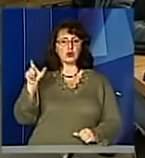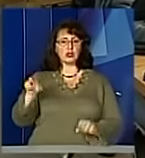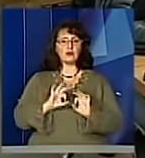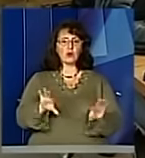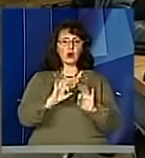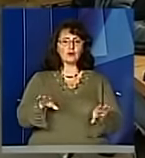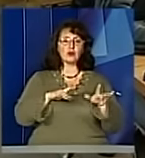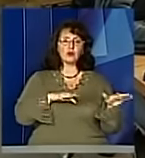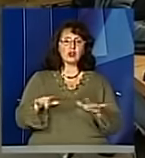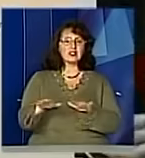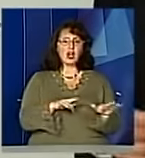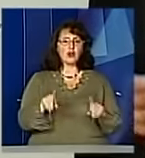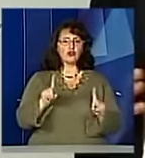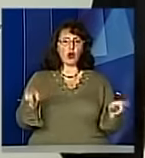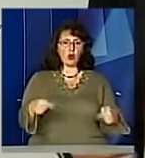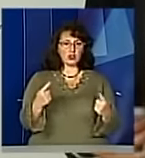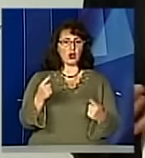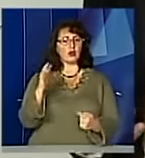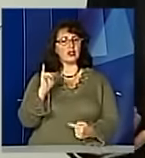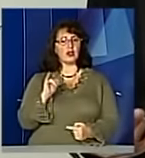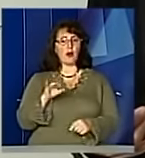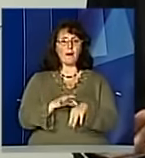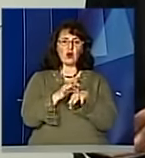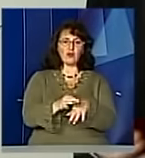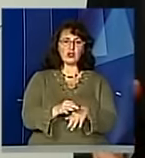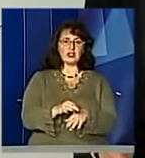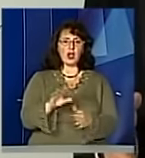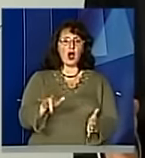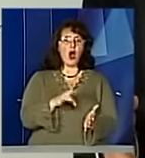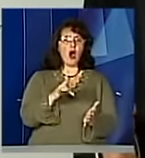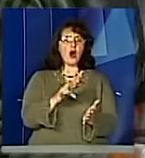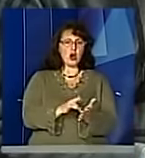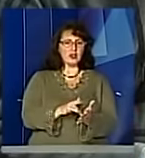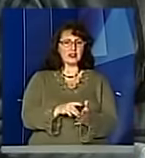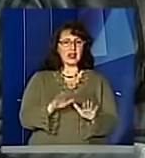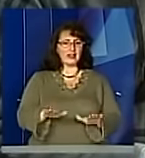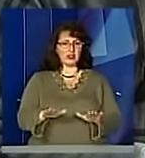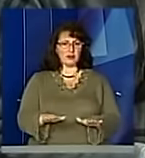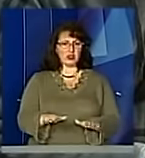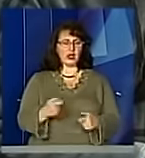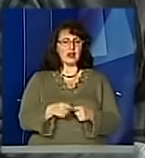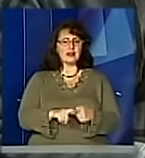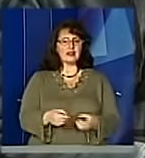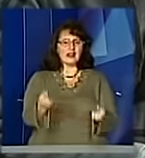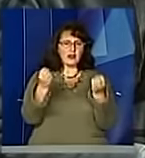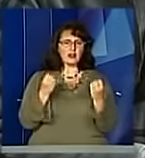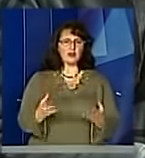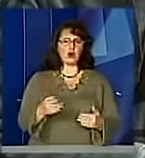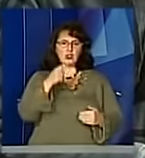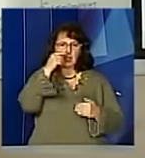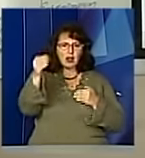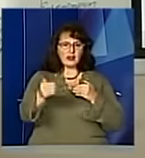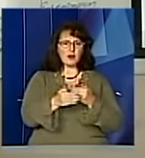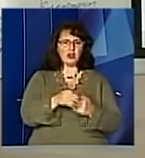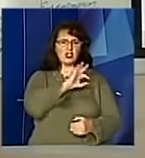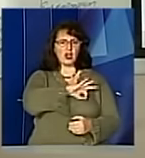заходи, які організовують та проводять у місцевому центрі. Їх метою є спрощення доступу та наближення правової